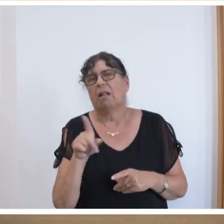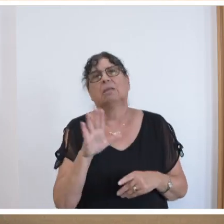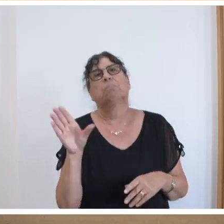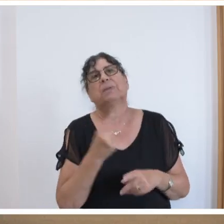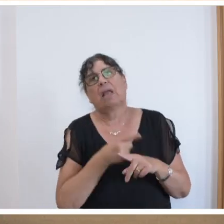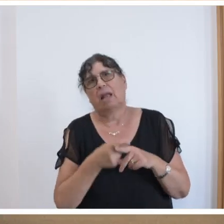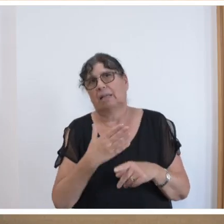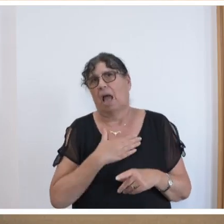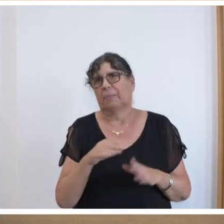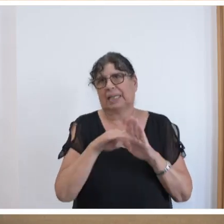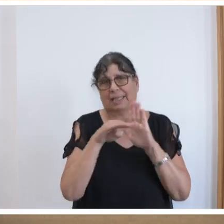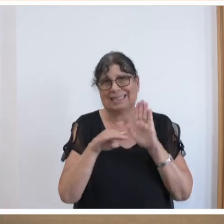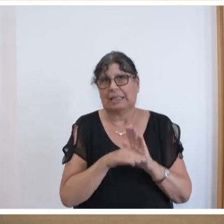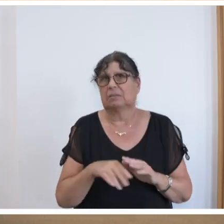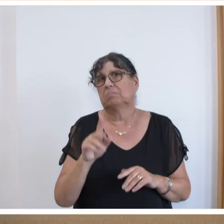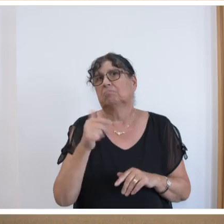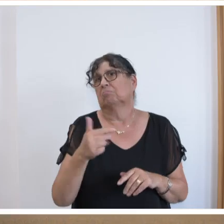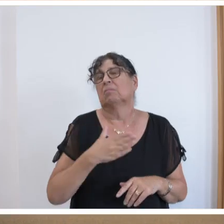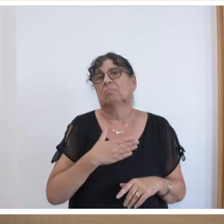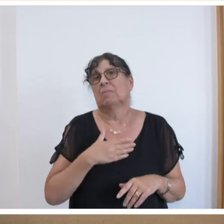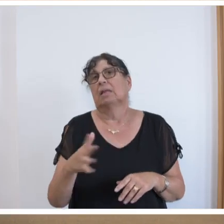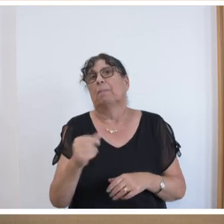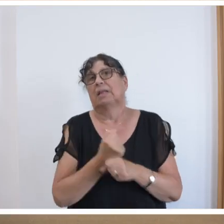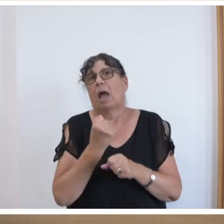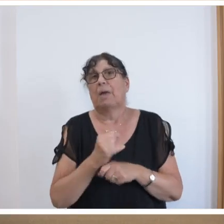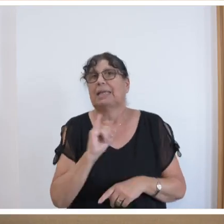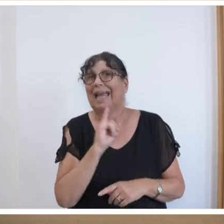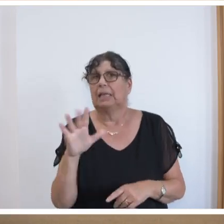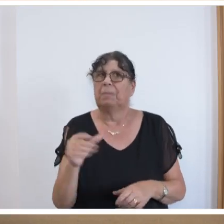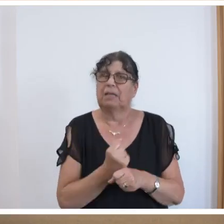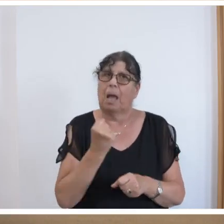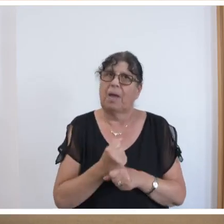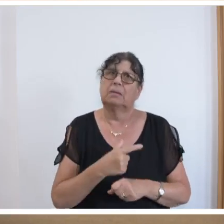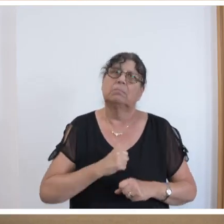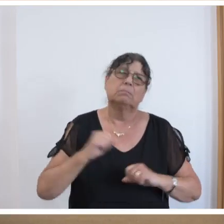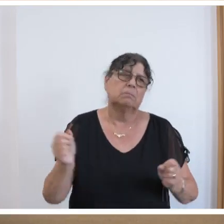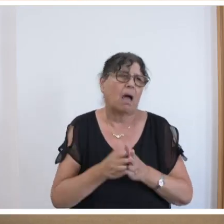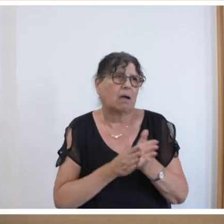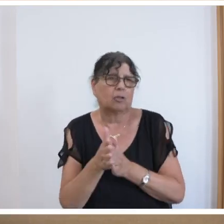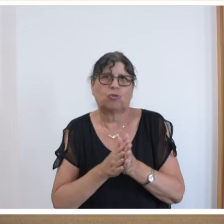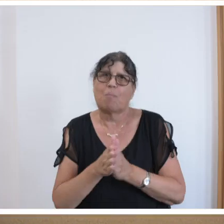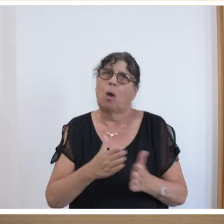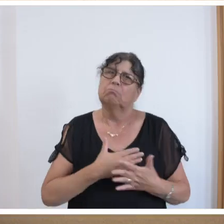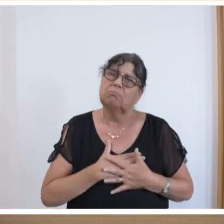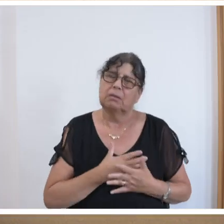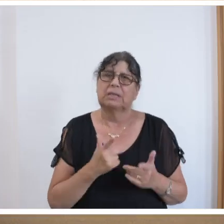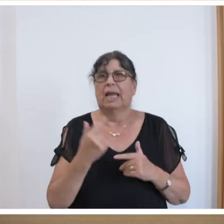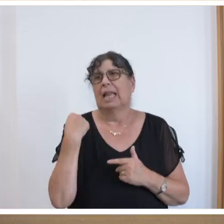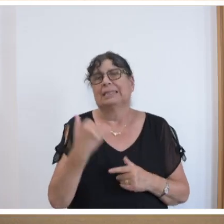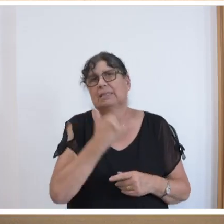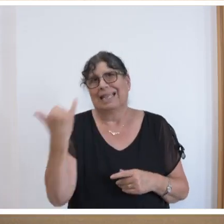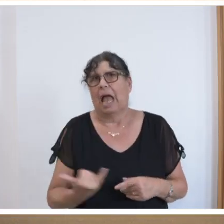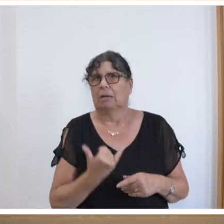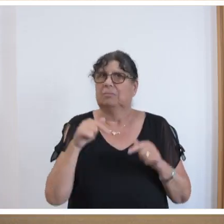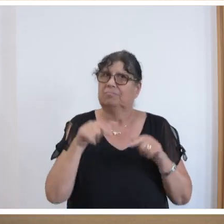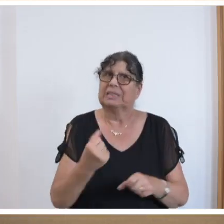Gesetz. An vorderster Stelle meinen Mitarbeiterinnen und Mitarbeitern, die mit riesigem Engagement und Herz auch in den letzten Jahren diese Schritte